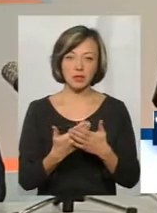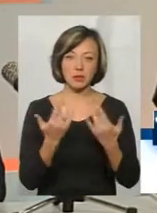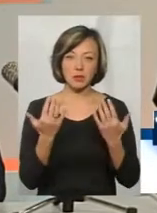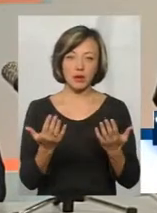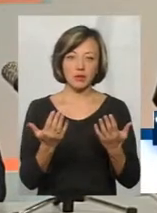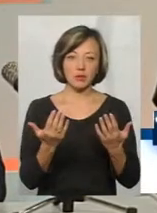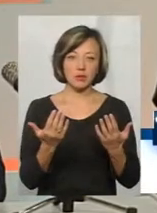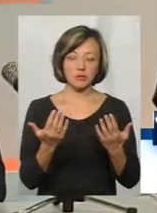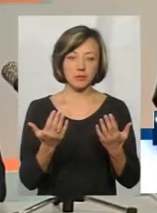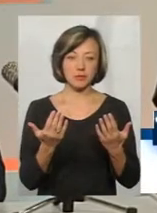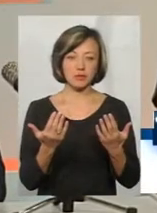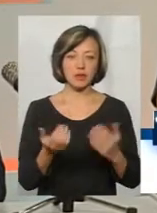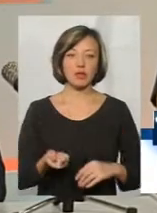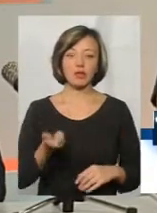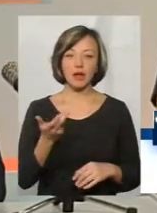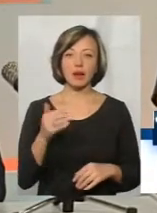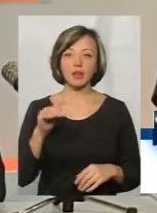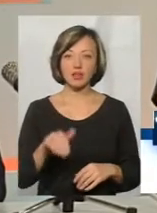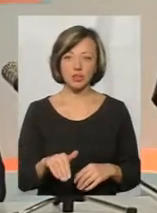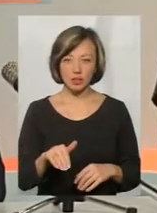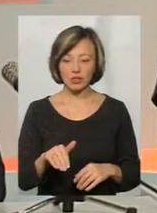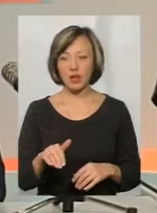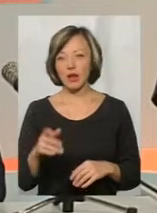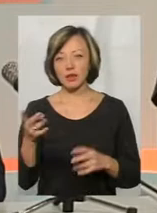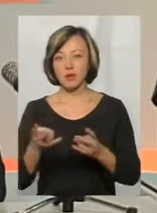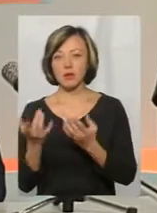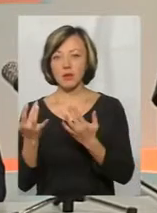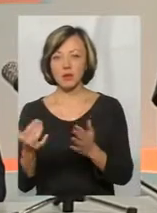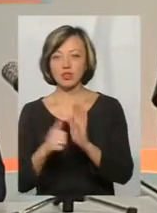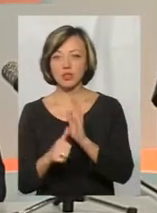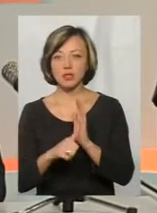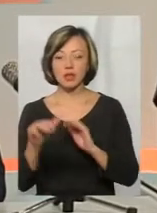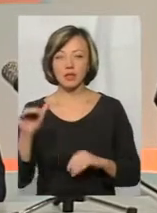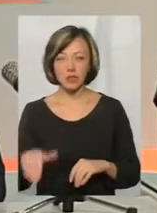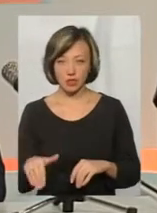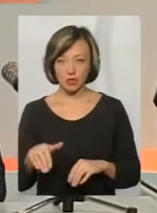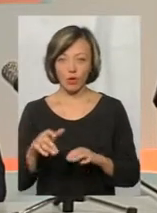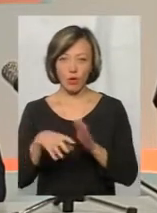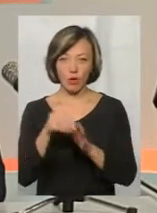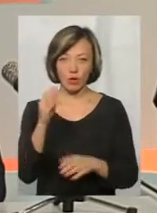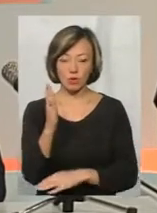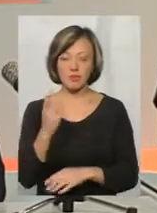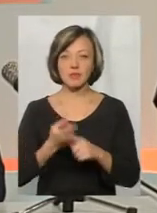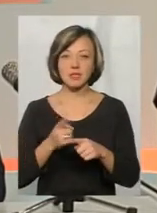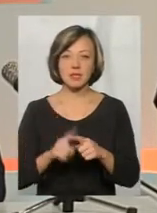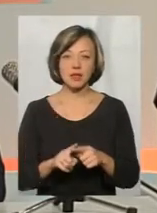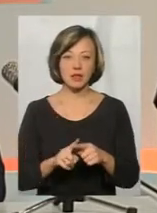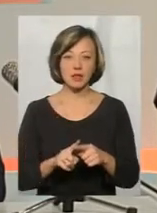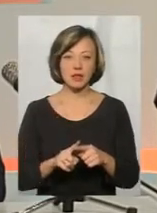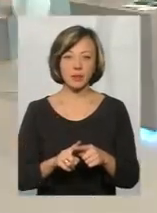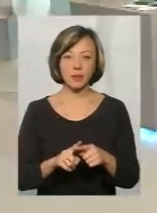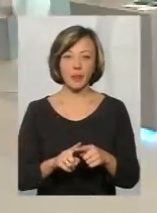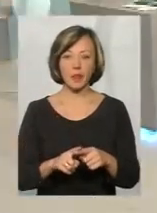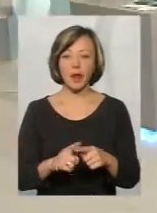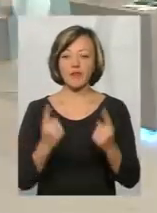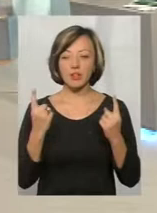буквально пару тисяч. Є округи, де вам треба було набрати 60 тисяч. Тобто цей величезний розрив